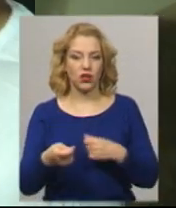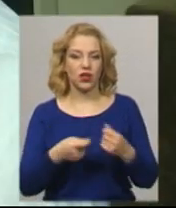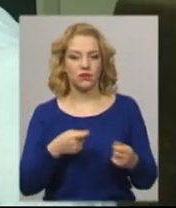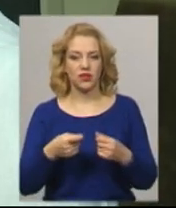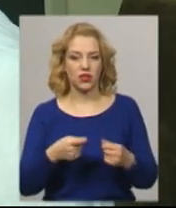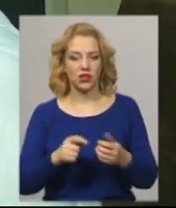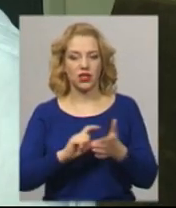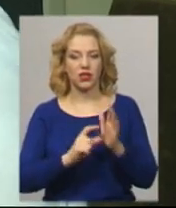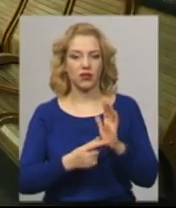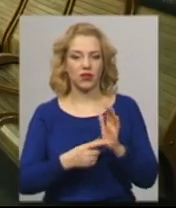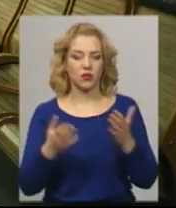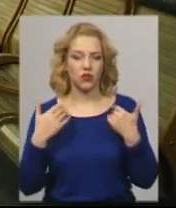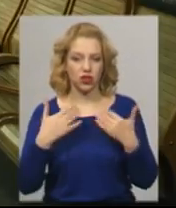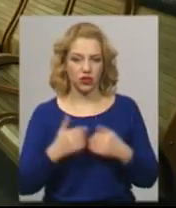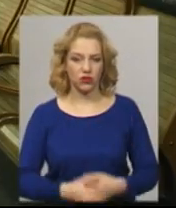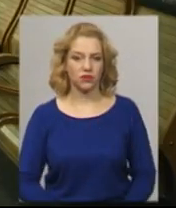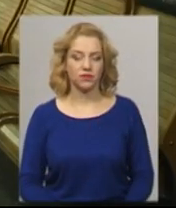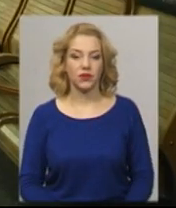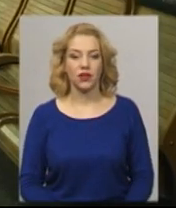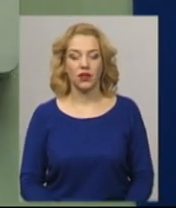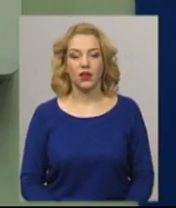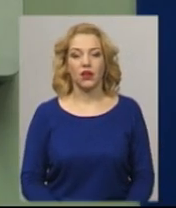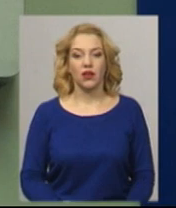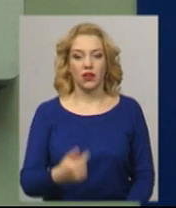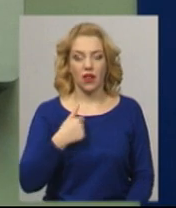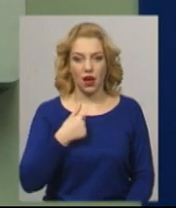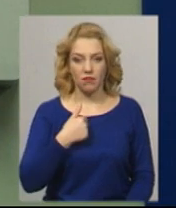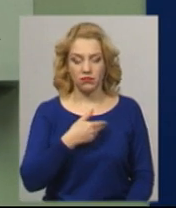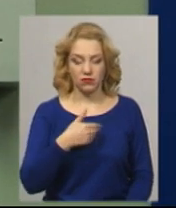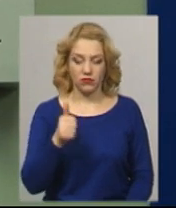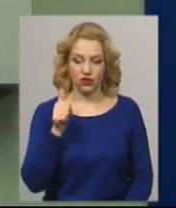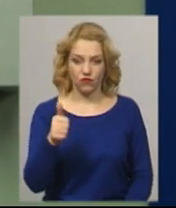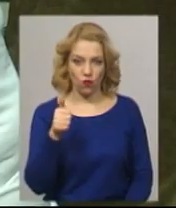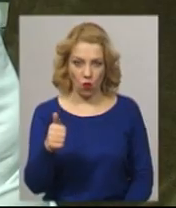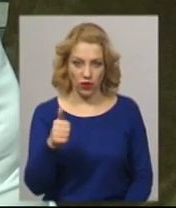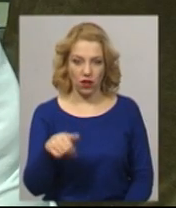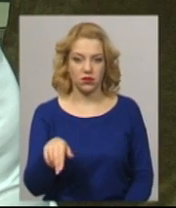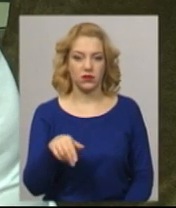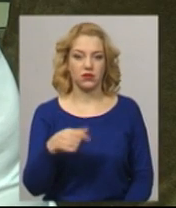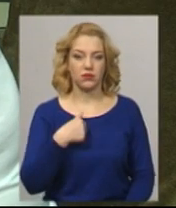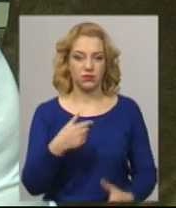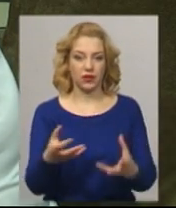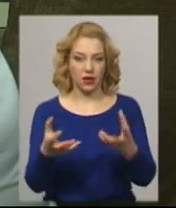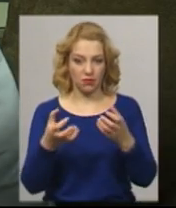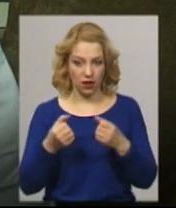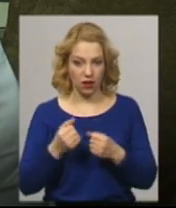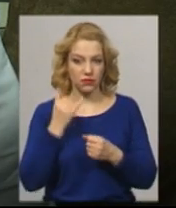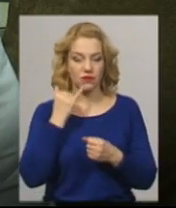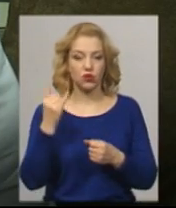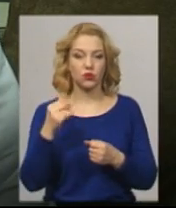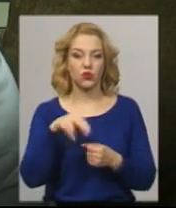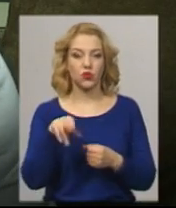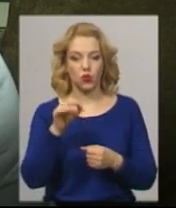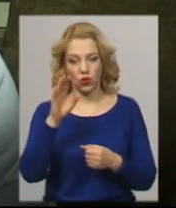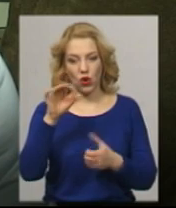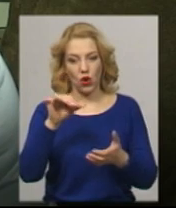кімнати відпочинку Ольга Прокопишина. Вони в домофон нам от сюди дзвонять, ми їх приймаємо, дзвонимо до хлопців-вечесників